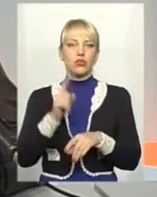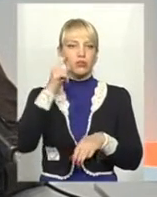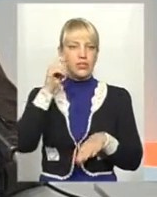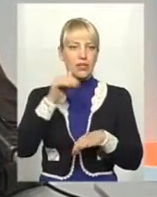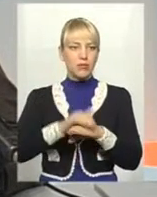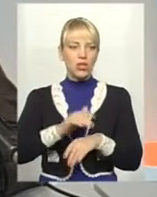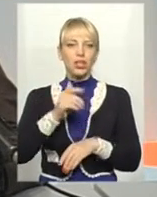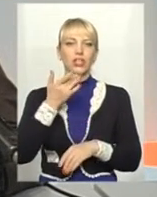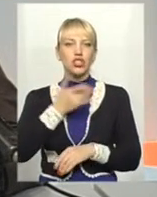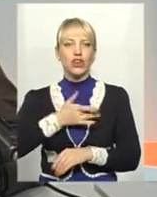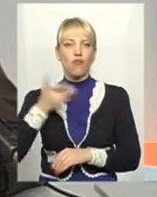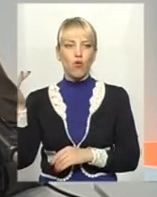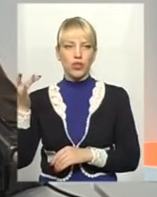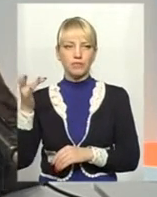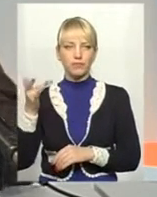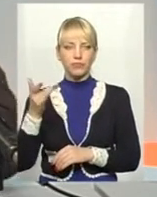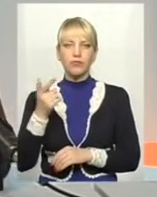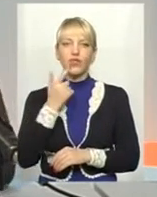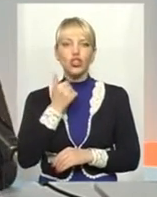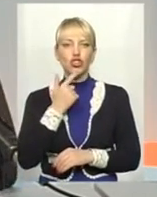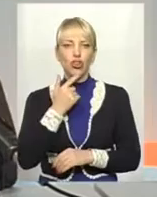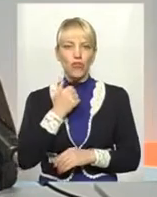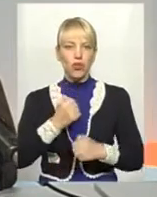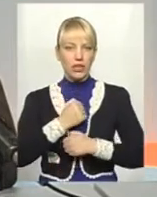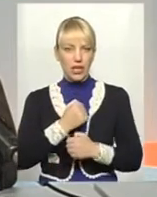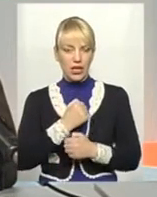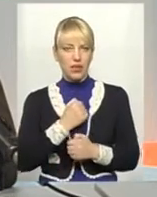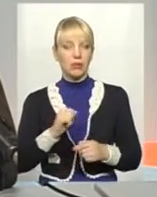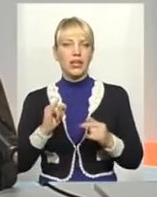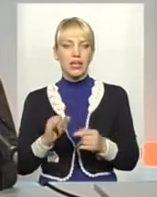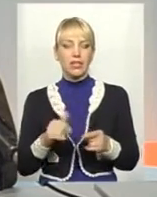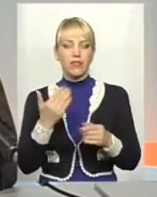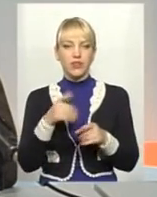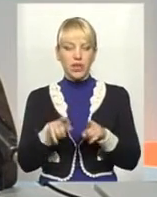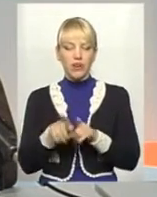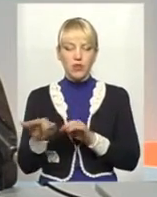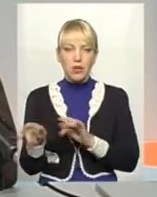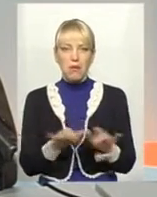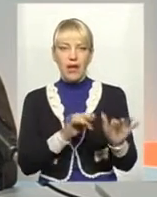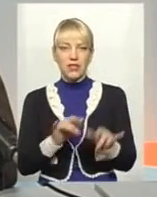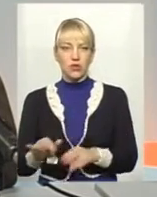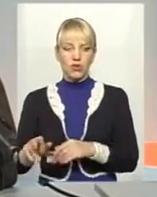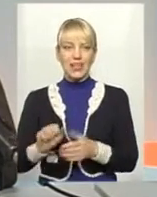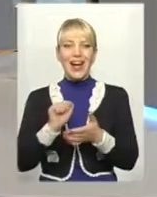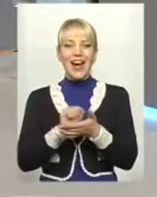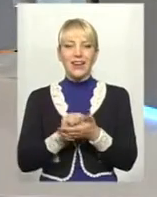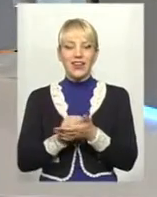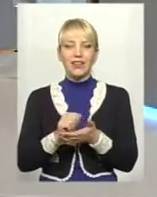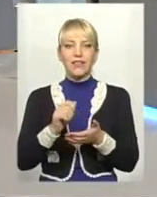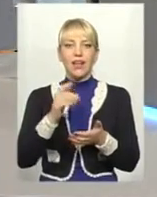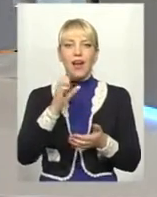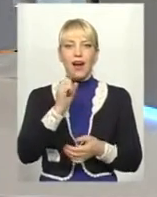червоні армійці, ось і таким чином вони пересувалися. З архівних документів бачимо, що це